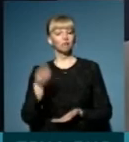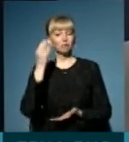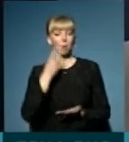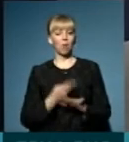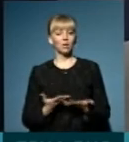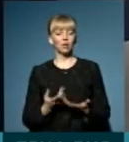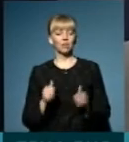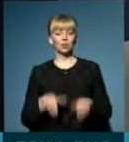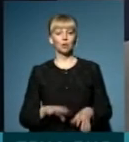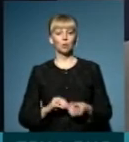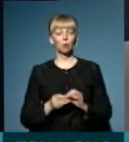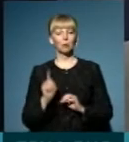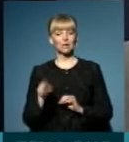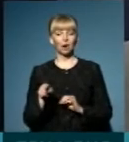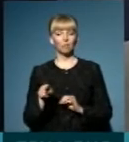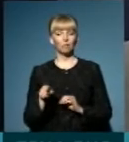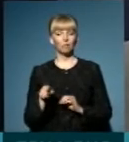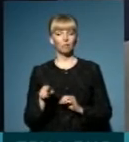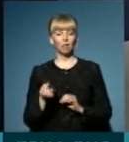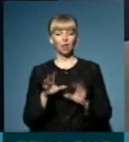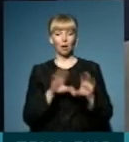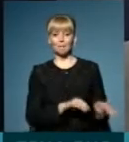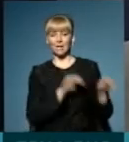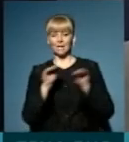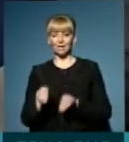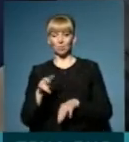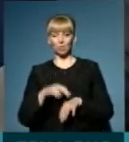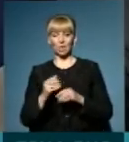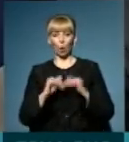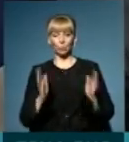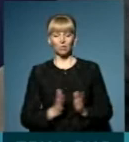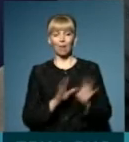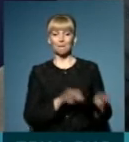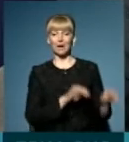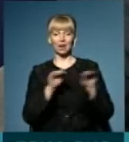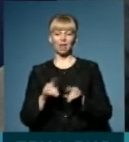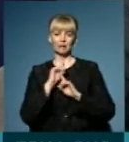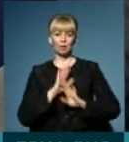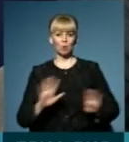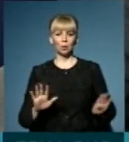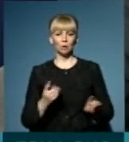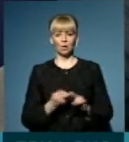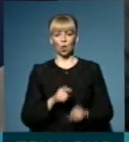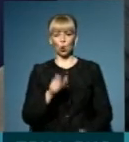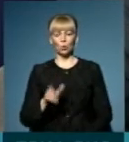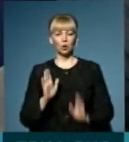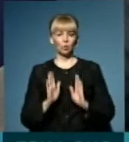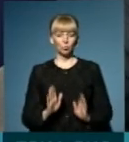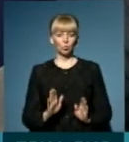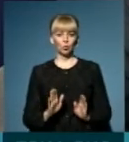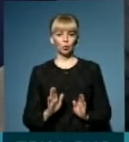вирішення проблеми там? Перекидати тих лікарей, які їх оптимізують? Ну, перекидати ми не будемо перекидати, тому що це люди будуть